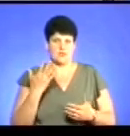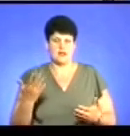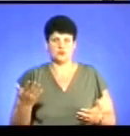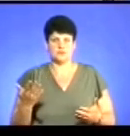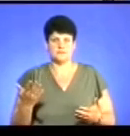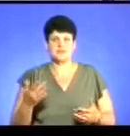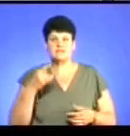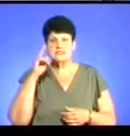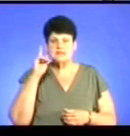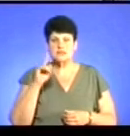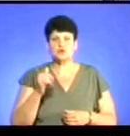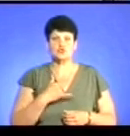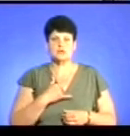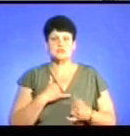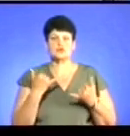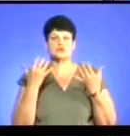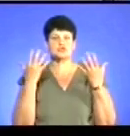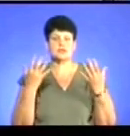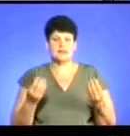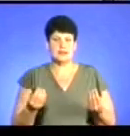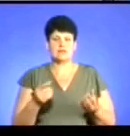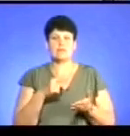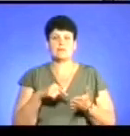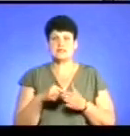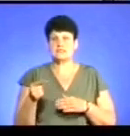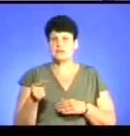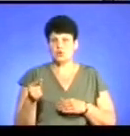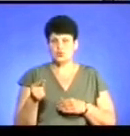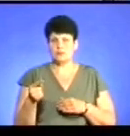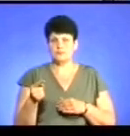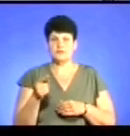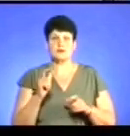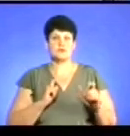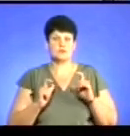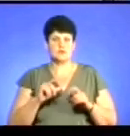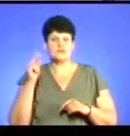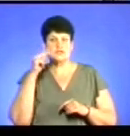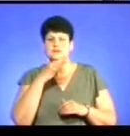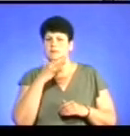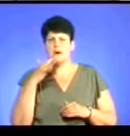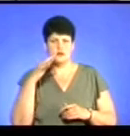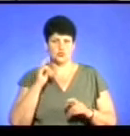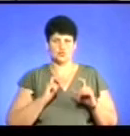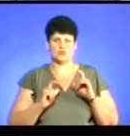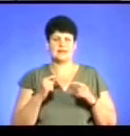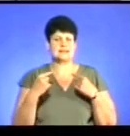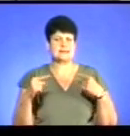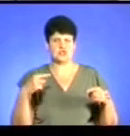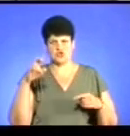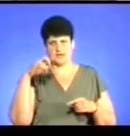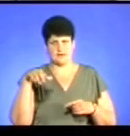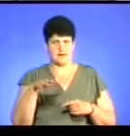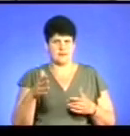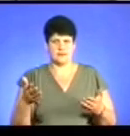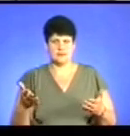І ви знаєте, що в нас на сьогоднішній день в місті Тернополі, в вузах навчається дуже багато студентів з інших країн.